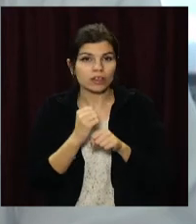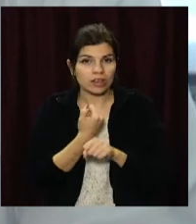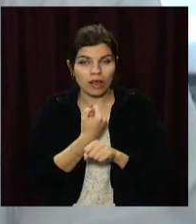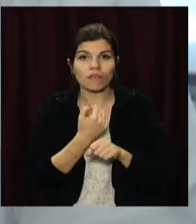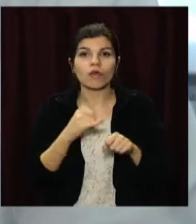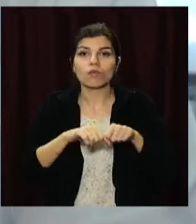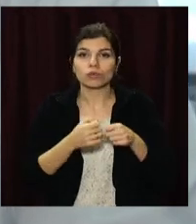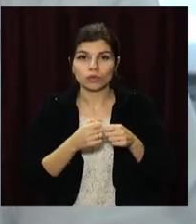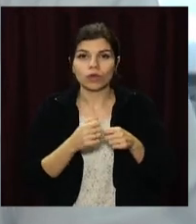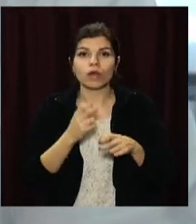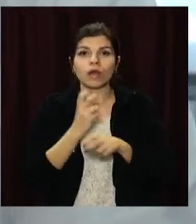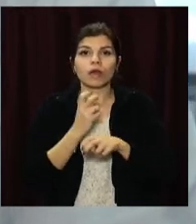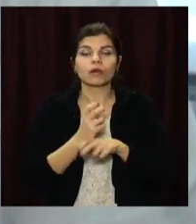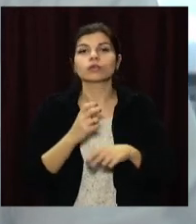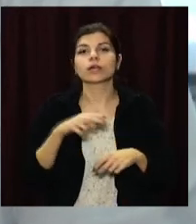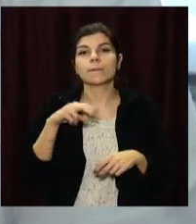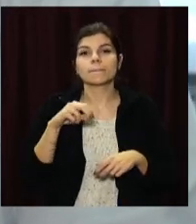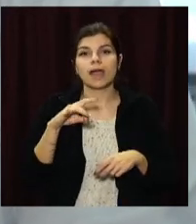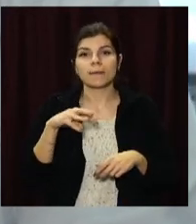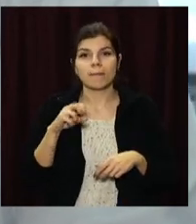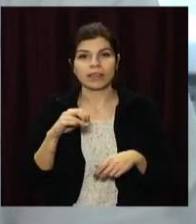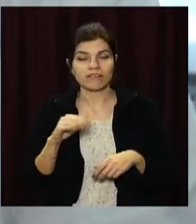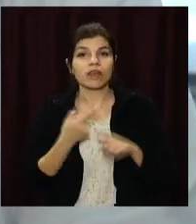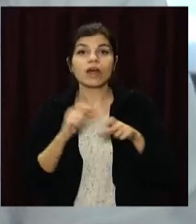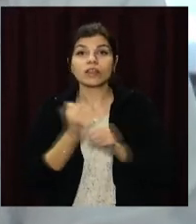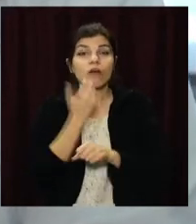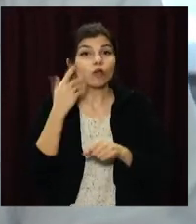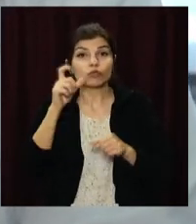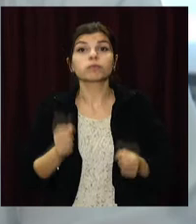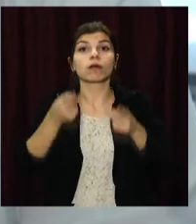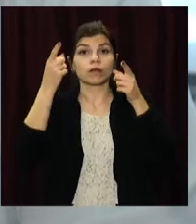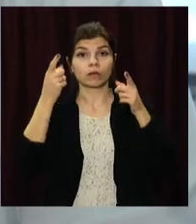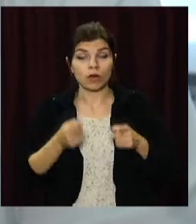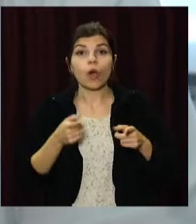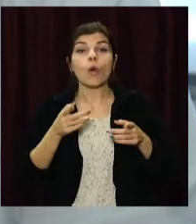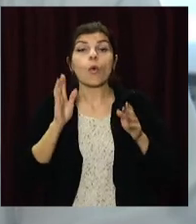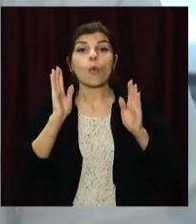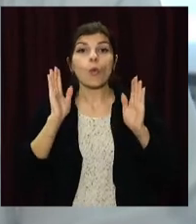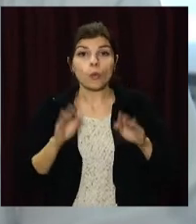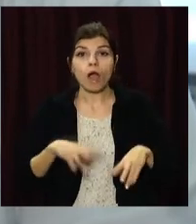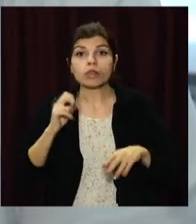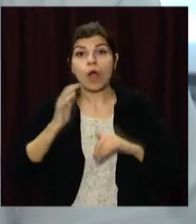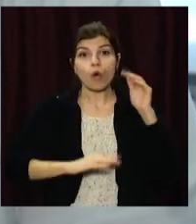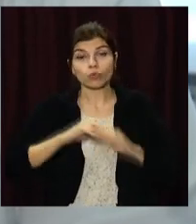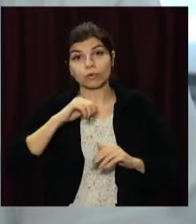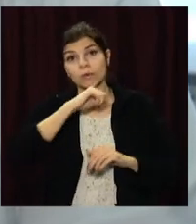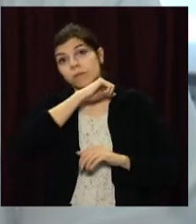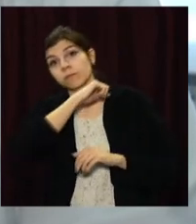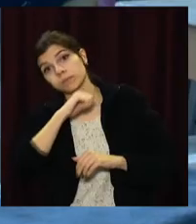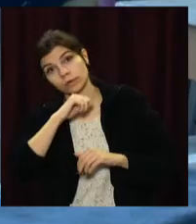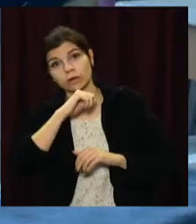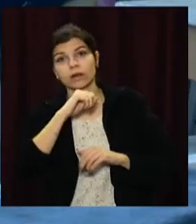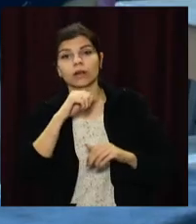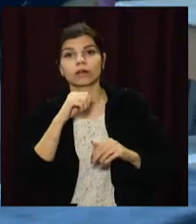променевої кістки. Це травма, коли людина падає, і вона падає на руку, і ломає променеву